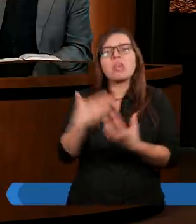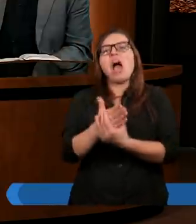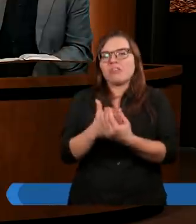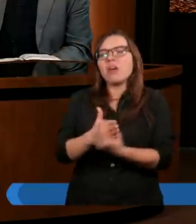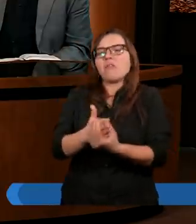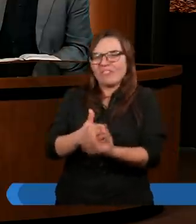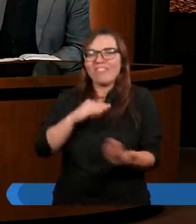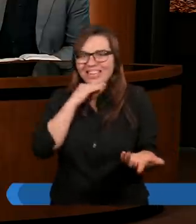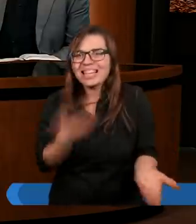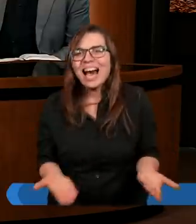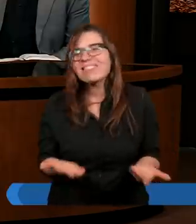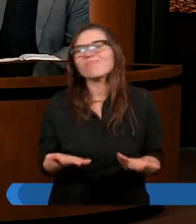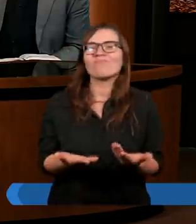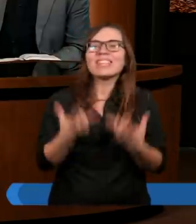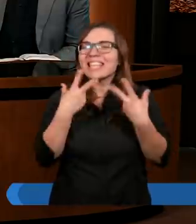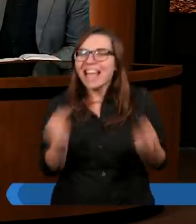i to już jest wszystko?